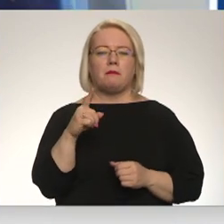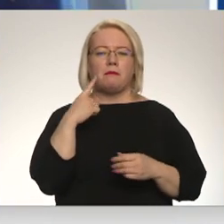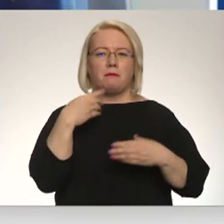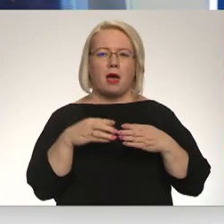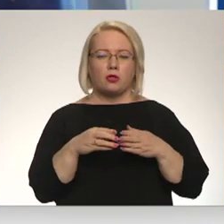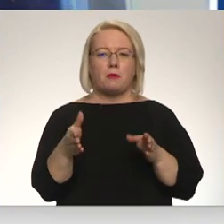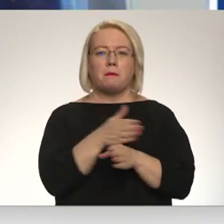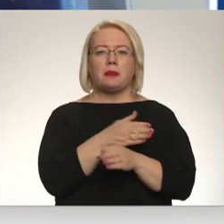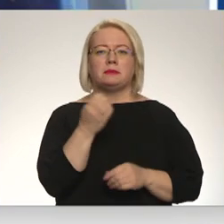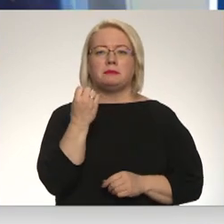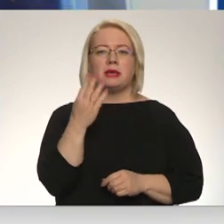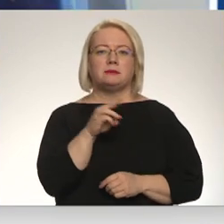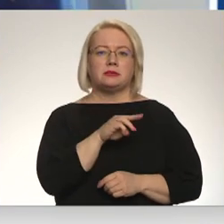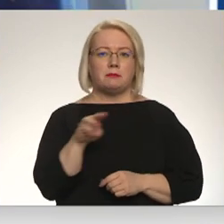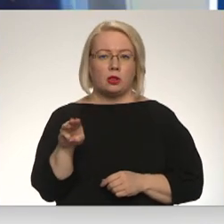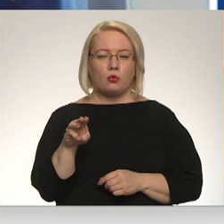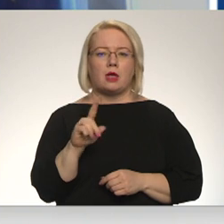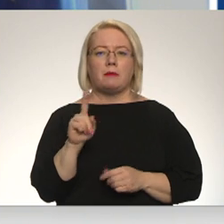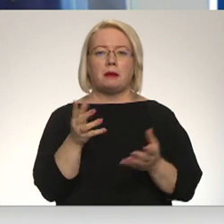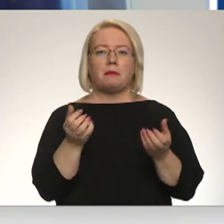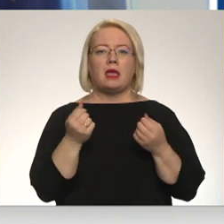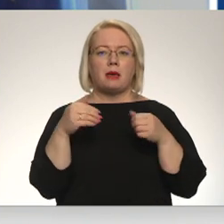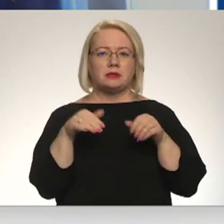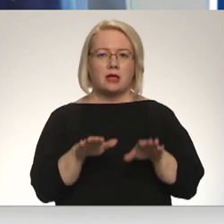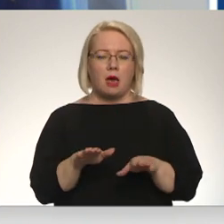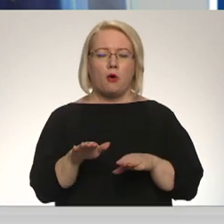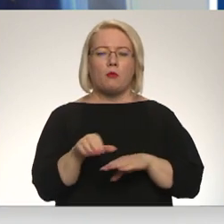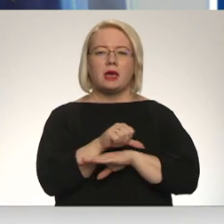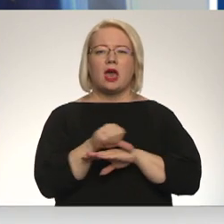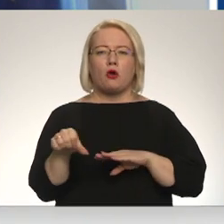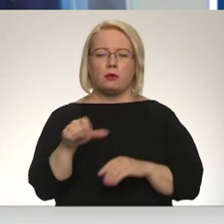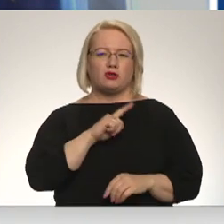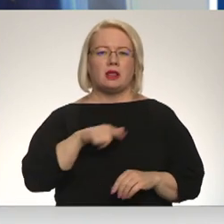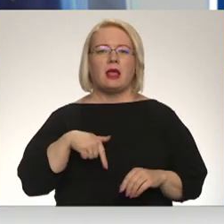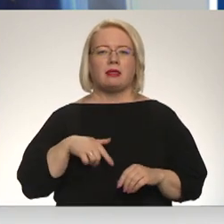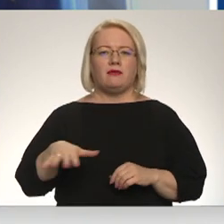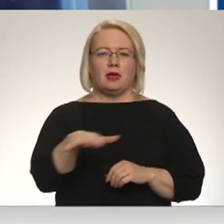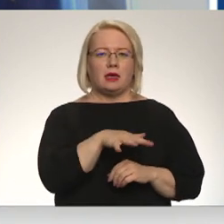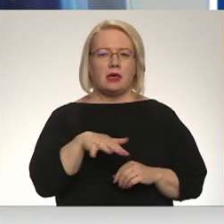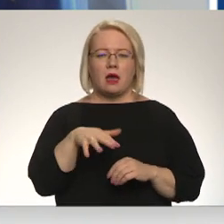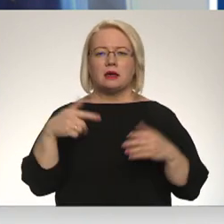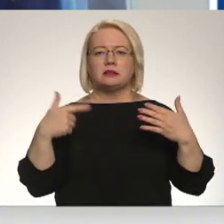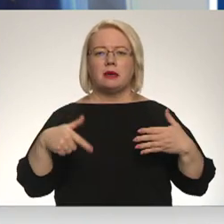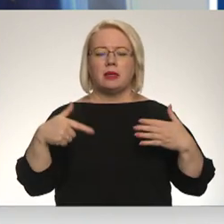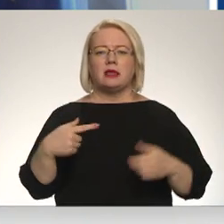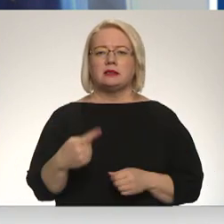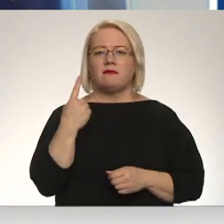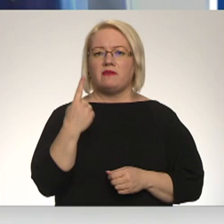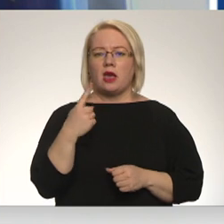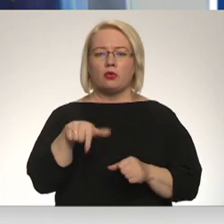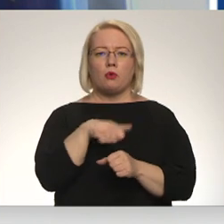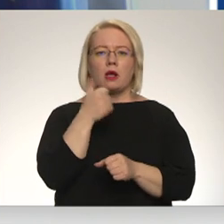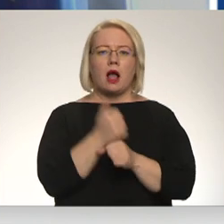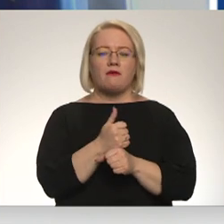minūtēm ir pieņēmas lēmumu ierobežot Latvijas teritorijā 71 galvenot